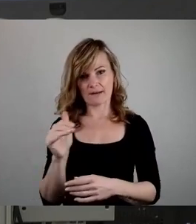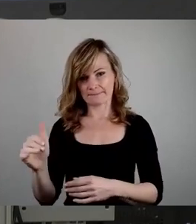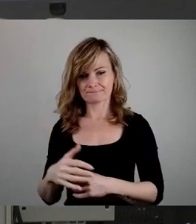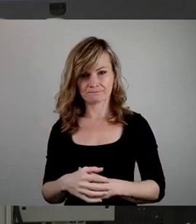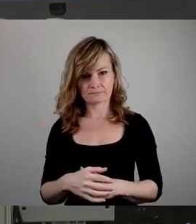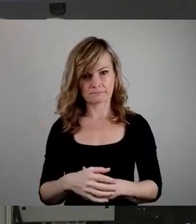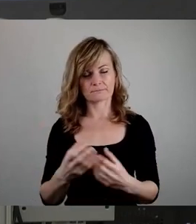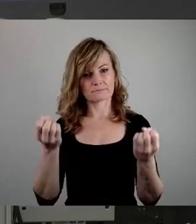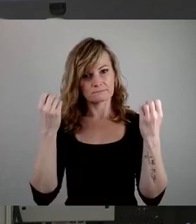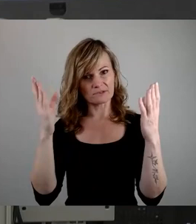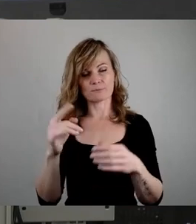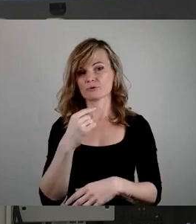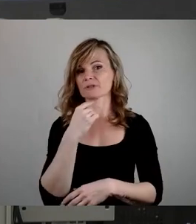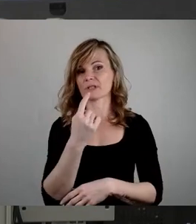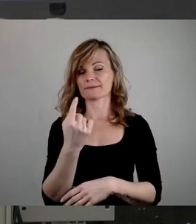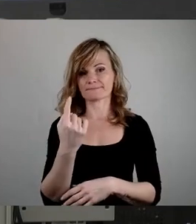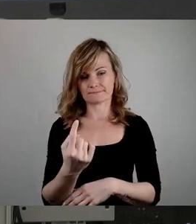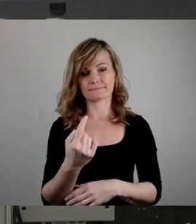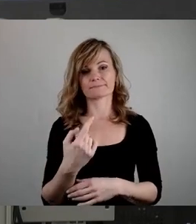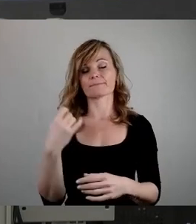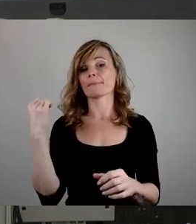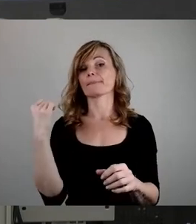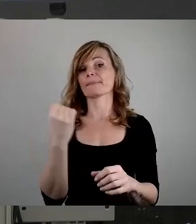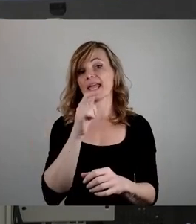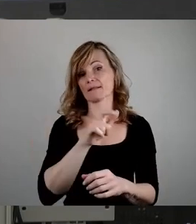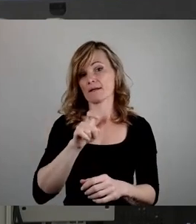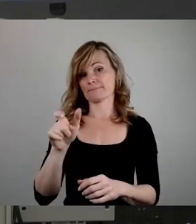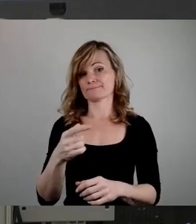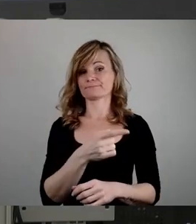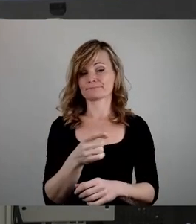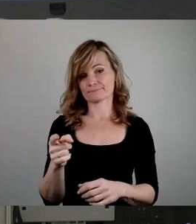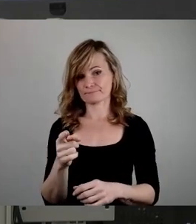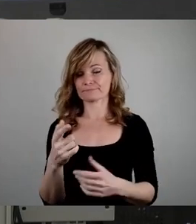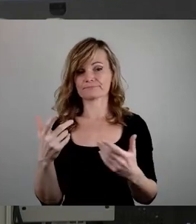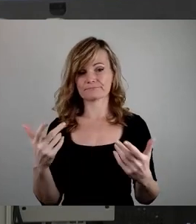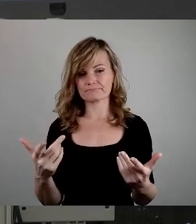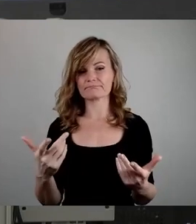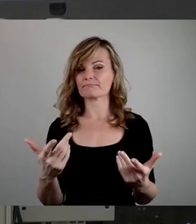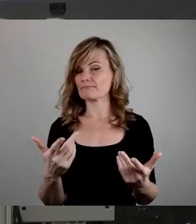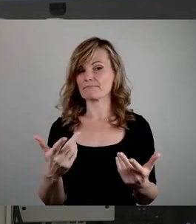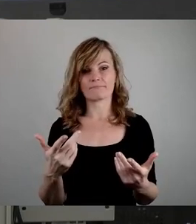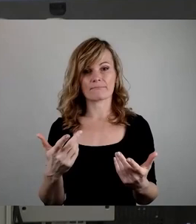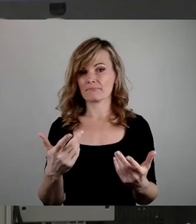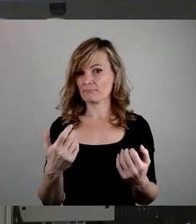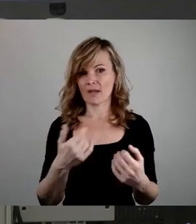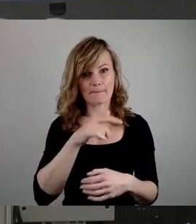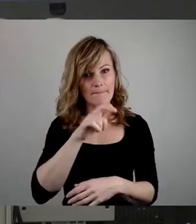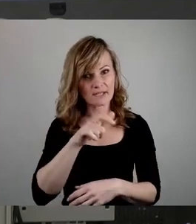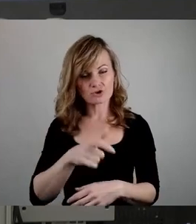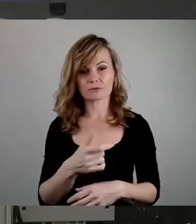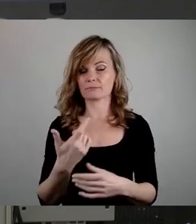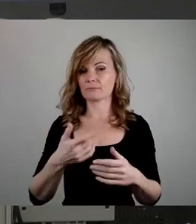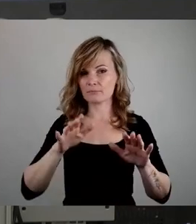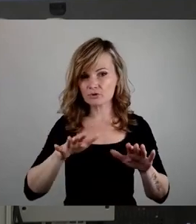in aller Deutlichkeit gesagt werden, die TäterInnen waren, anders als vielfältig behauptet, nicht überwiegend Menschen muslimischen Glaubens.